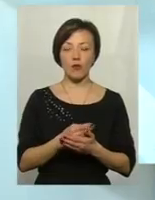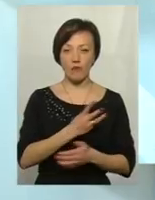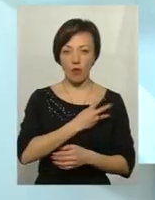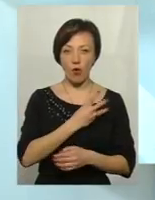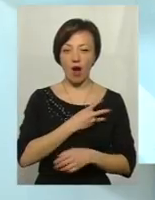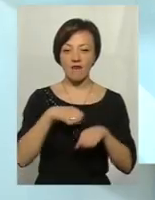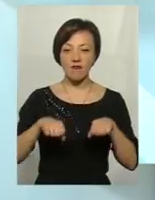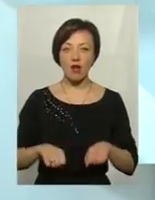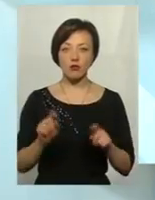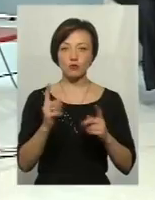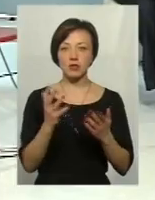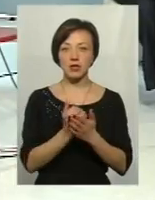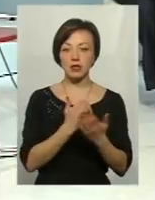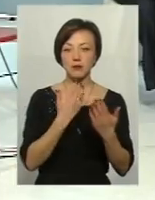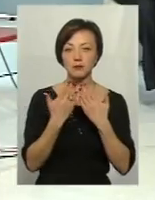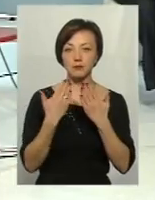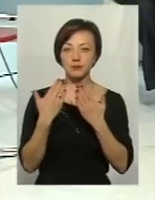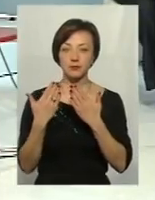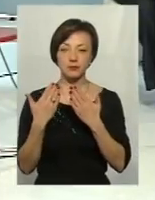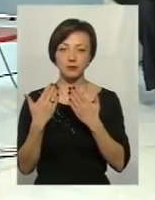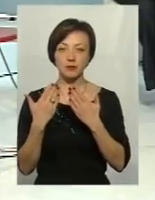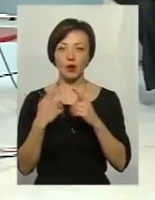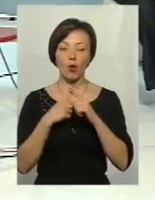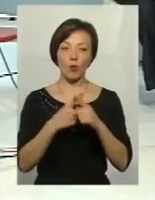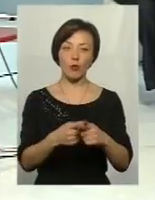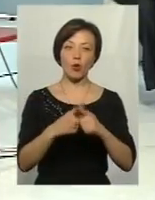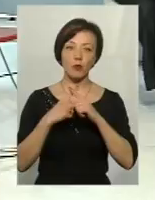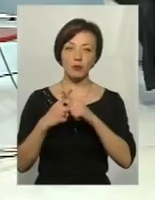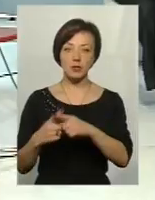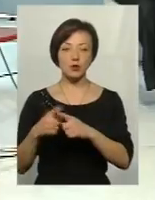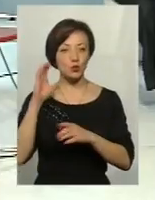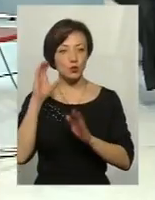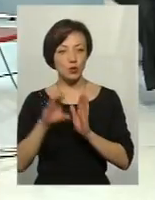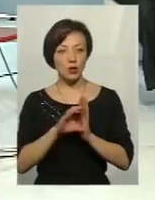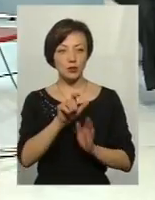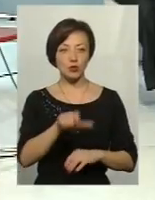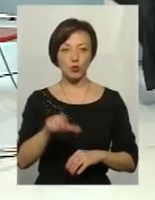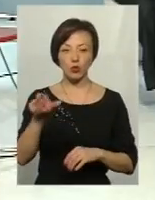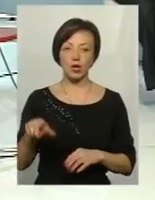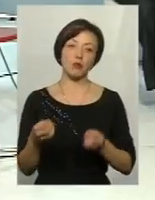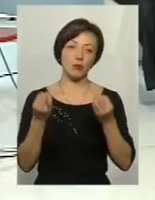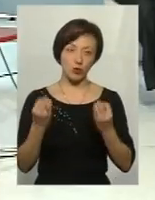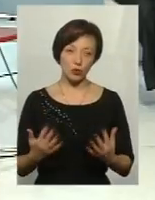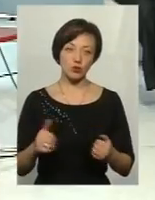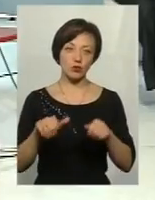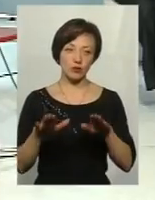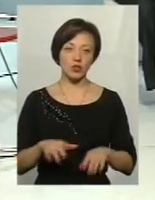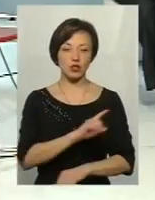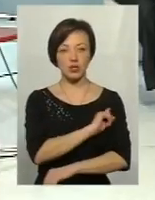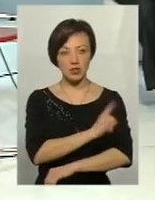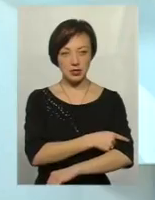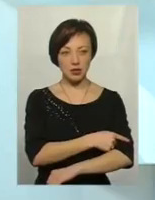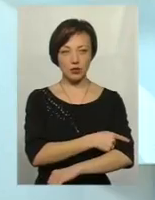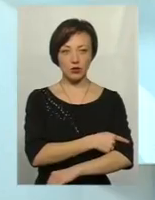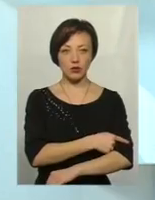щоб знайти з ними якісь компроміси, дослухатися до людей, просто вирішила з силою